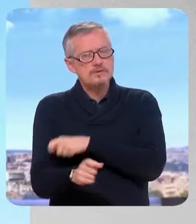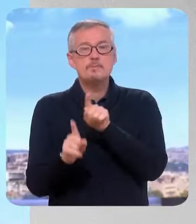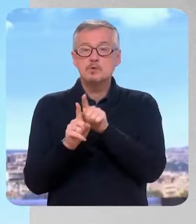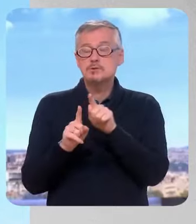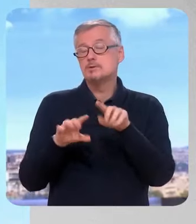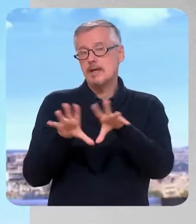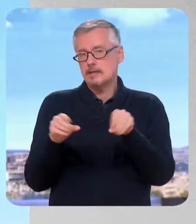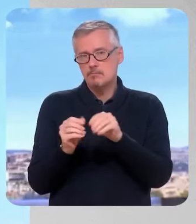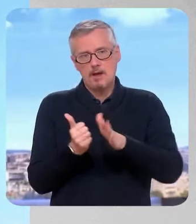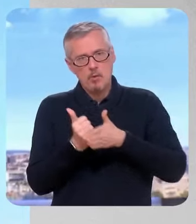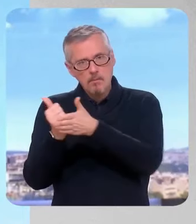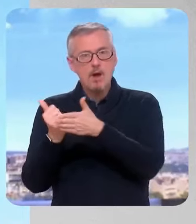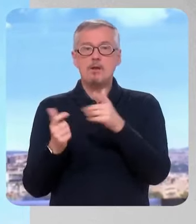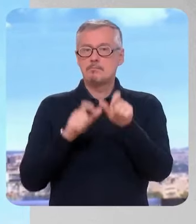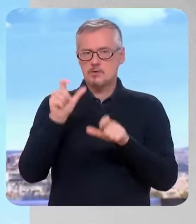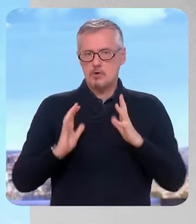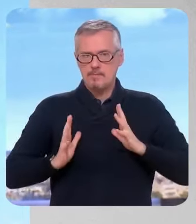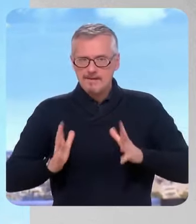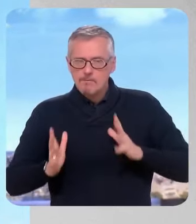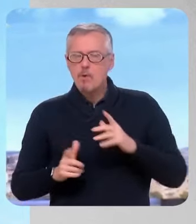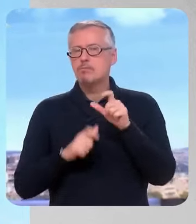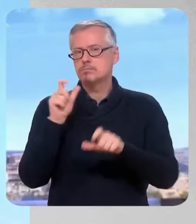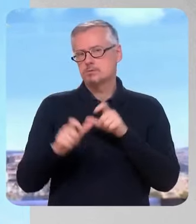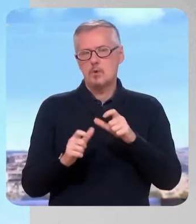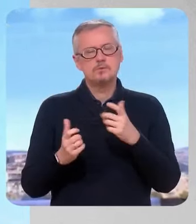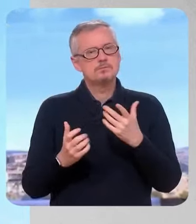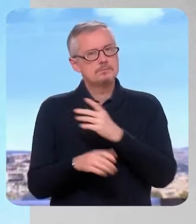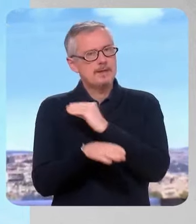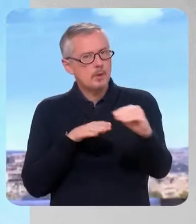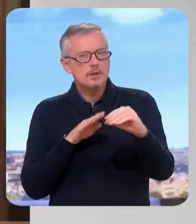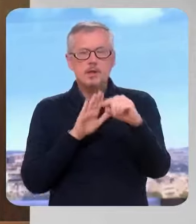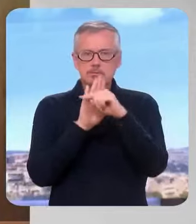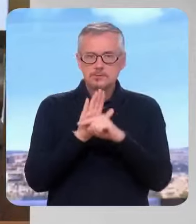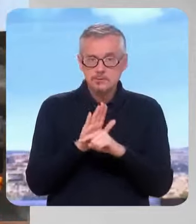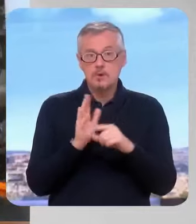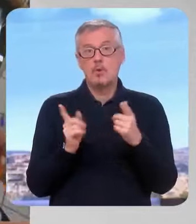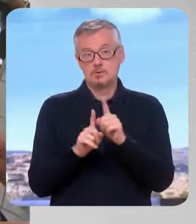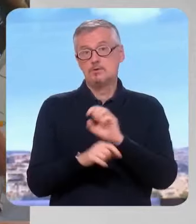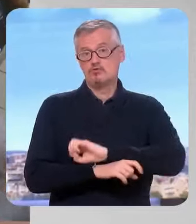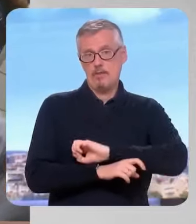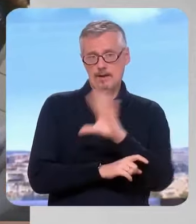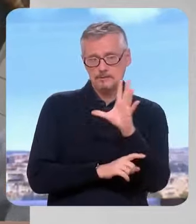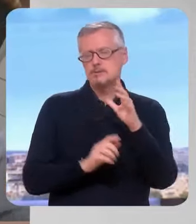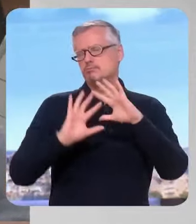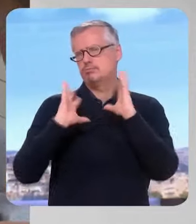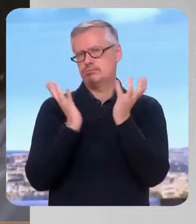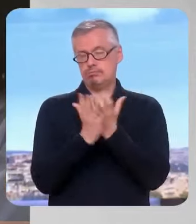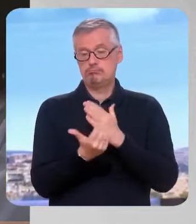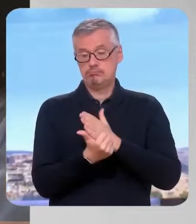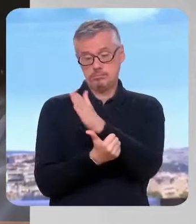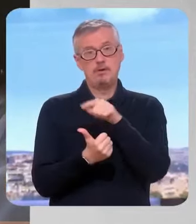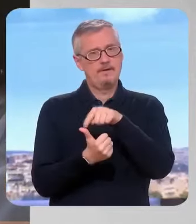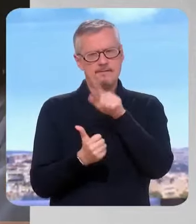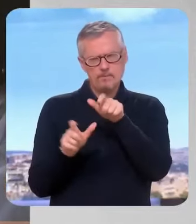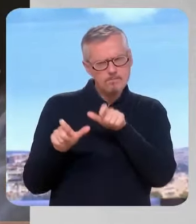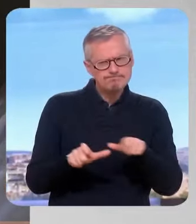forces de sécurité d'ailleurs qui surveilleront tout ça, évidemment les journalistes et puis les spectateurs. Donc on a besoin de renforcer les contrôles dans ces moments-là parce qu'on a